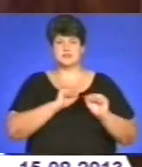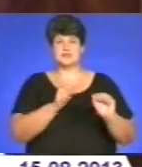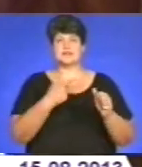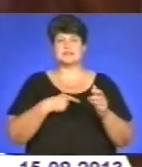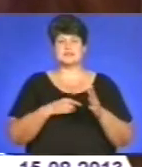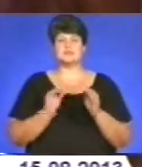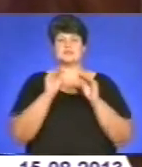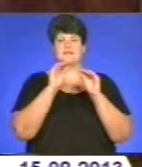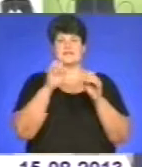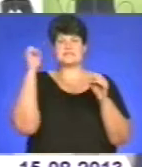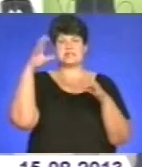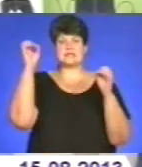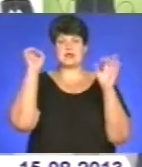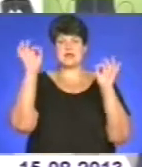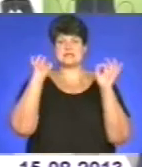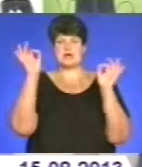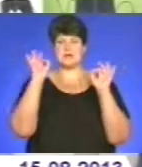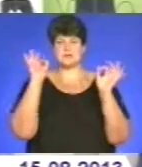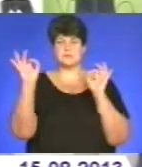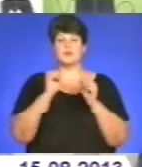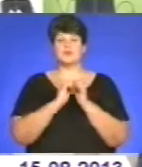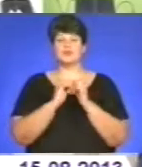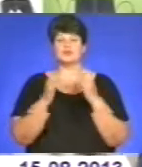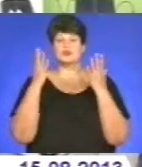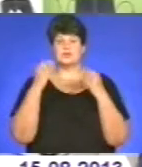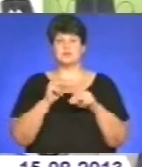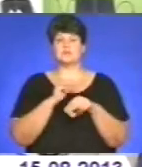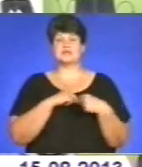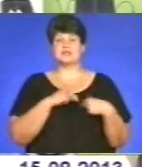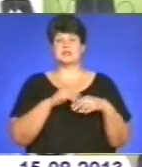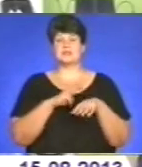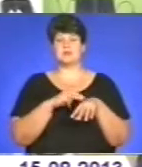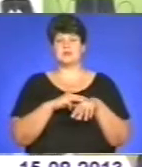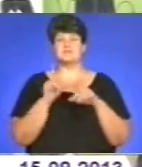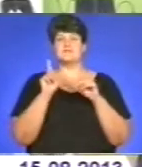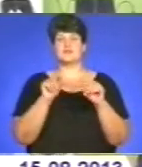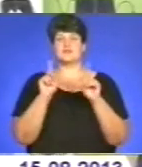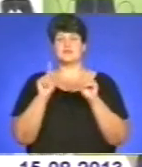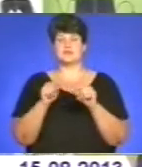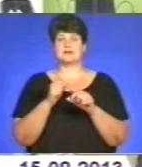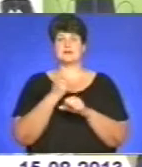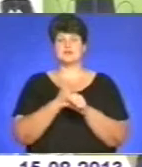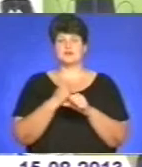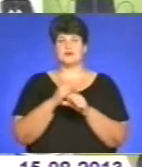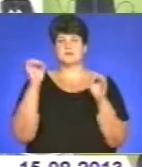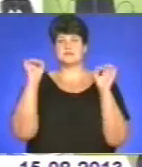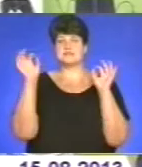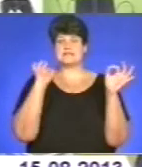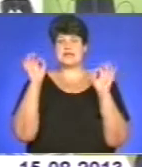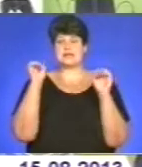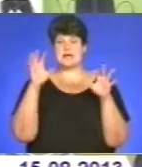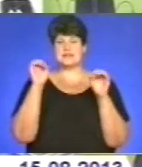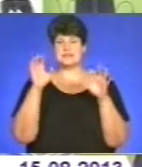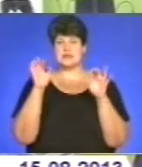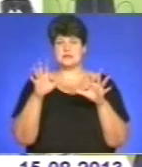встановлення сигналізації. Кожного дня працівники міліції виїжджають на спрацювання засобів сигналізації з квартир та